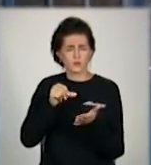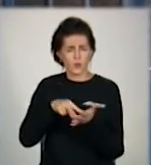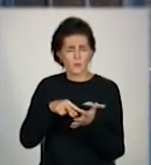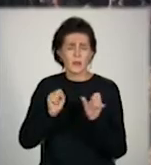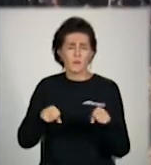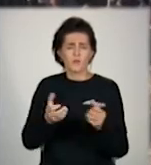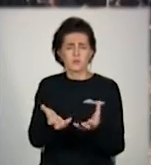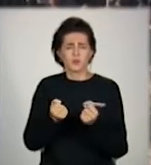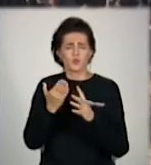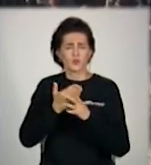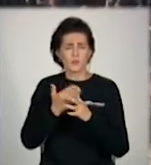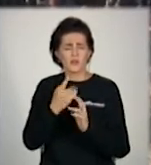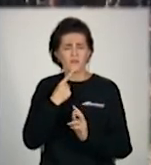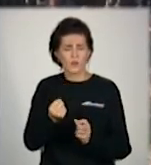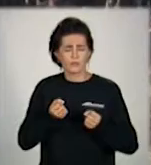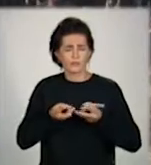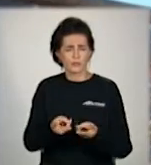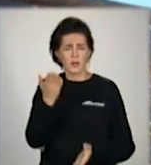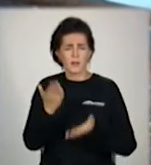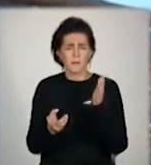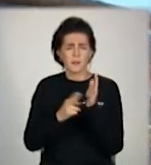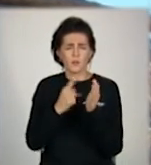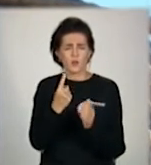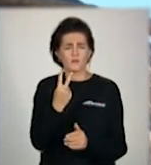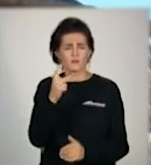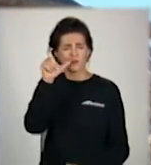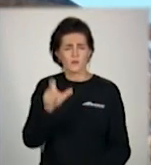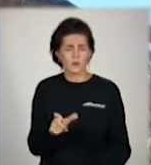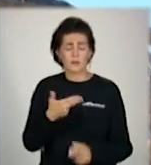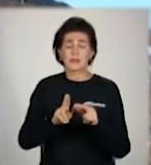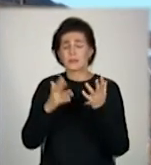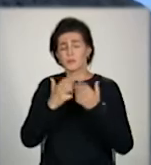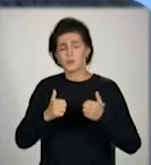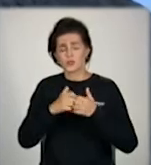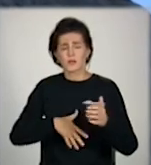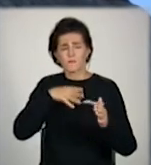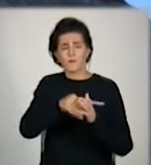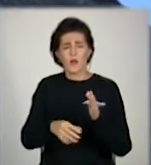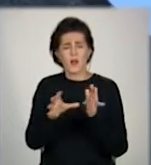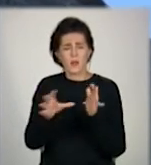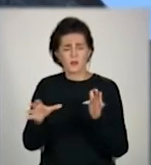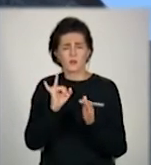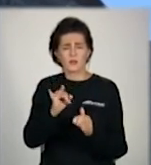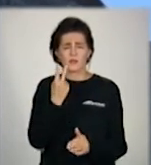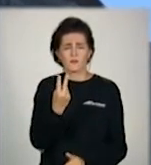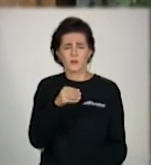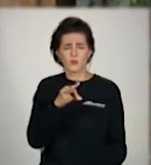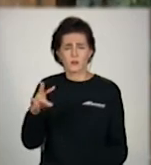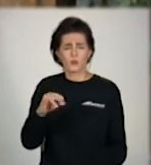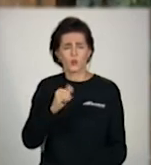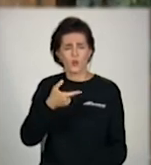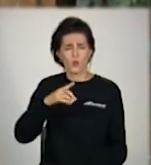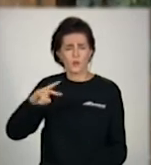субсидію на тверде паливо. Якщо у домі прописані одна або дві людини, в розрахунок входять електропостачання та дві тонни вугілля.